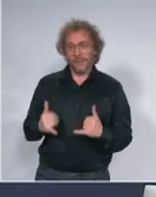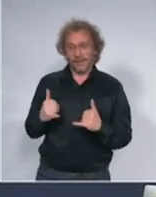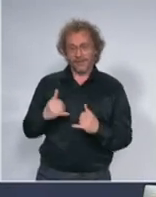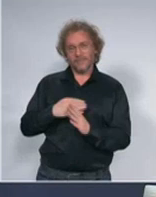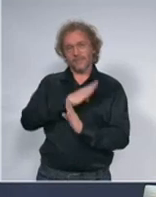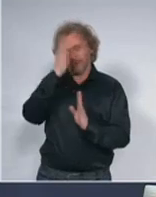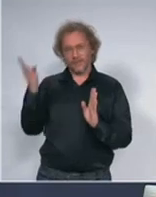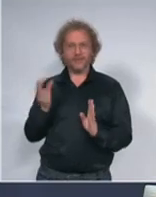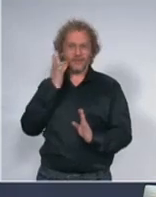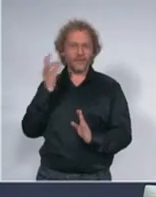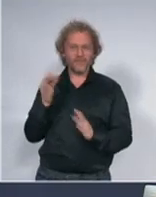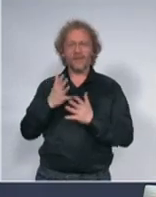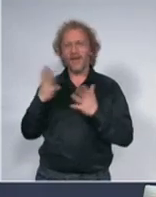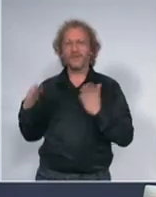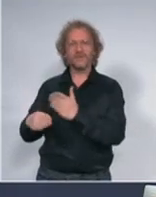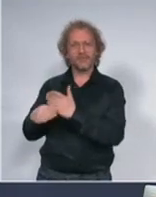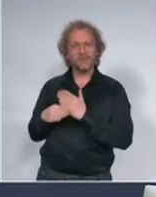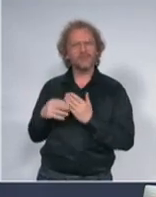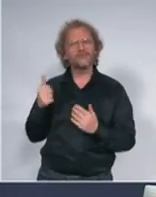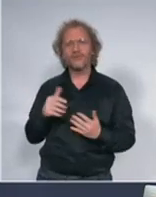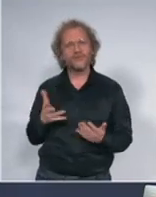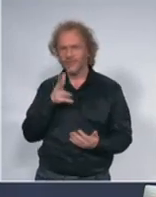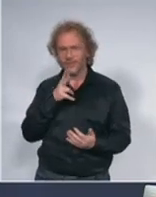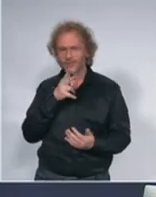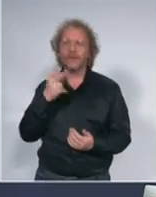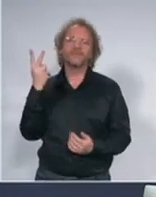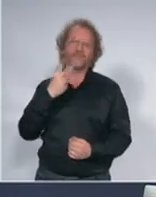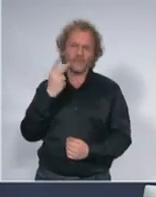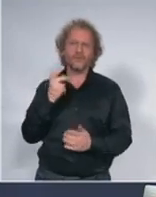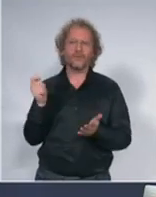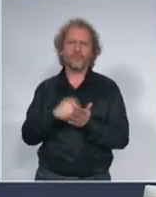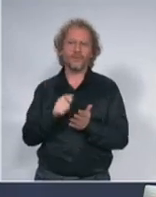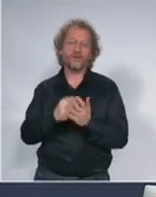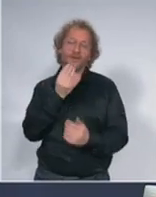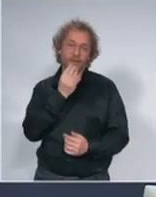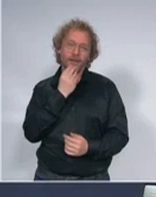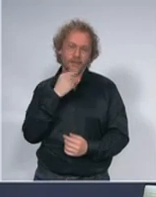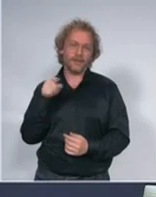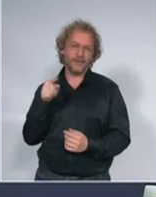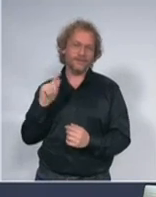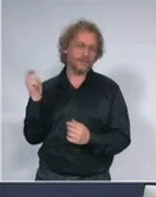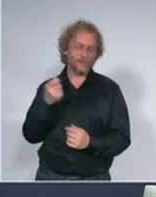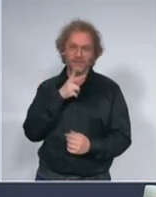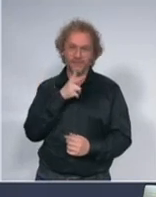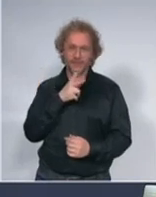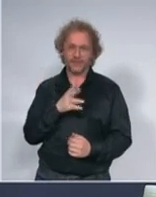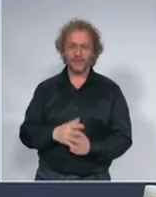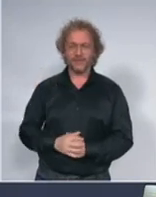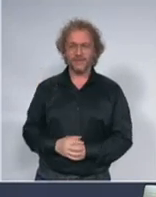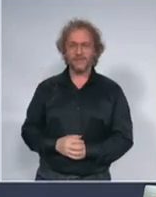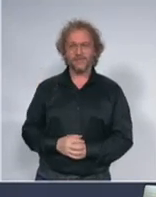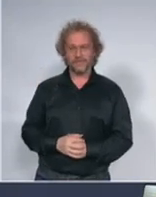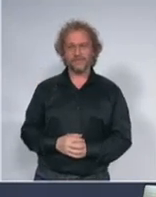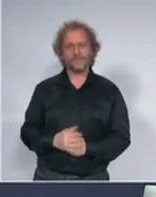bilo tražena naravno za kupovinu namirnica, za dostavu i kupovinu